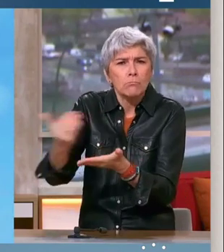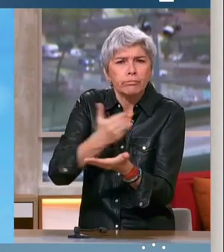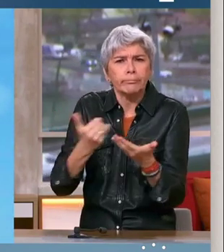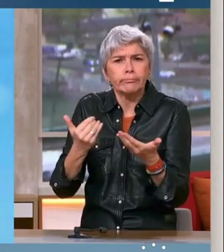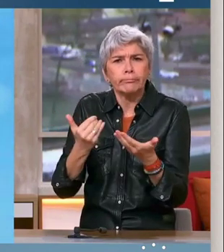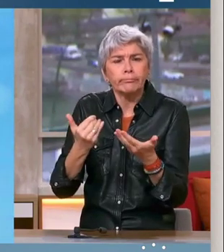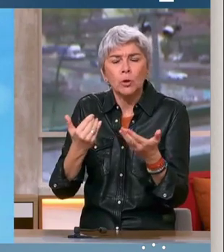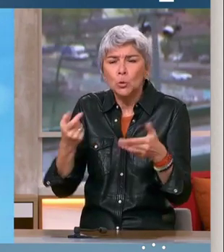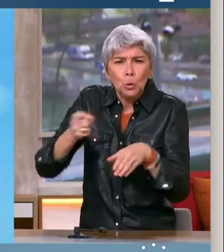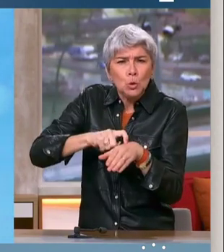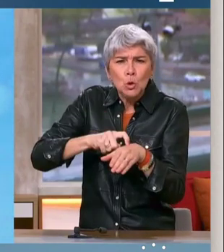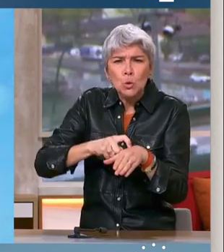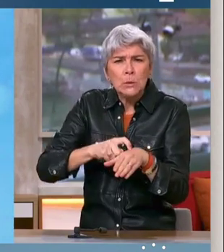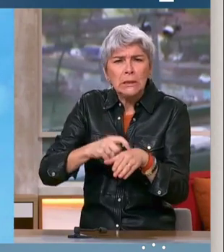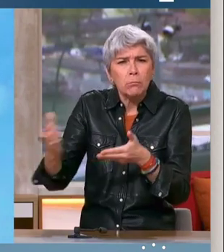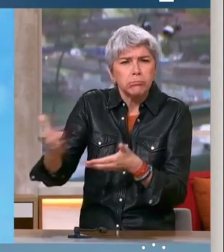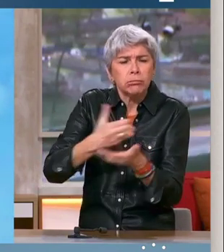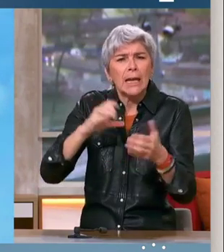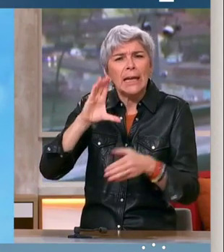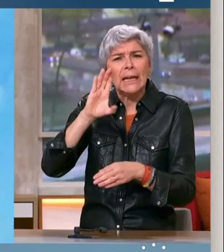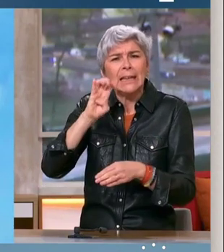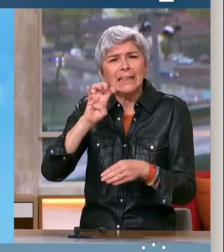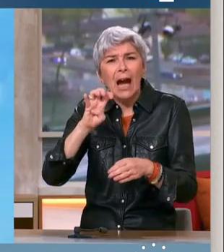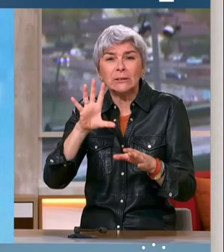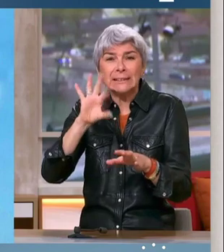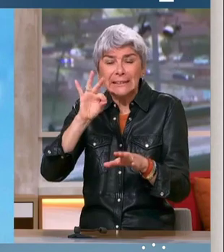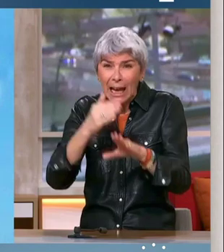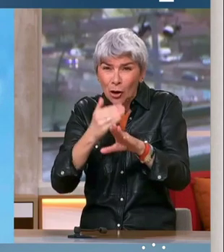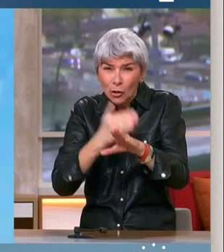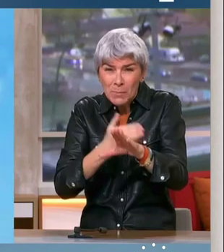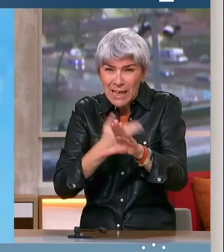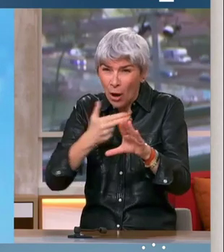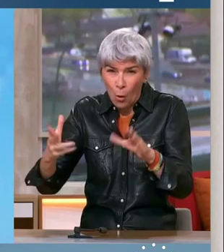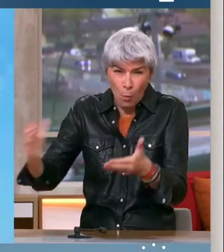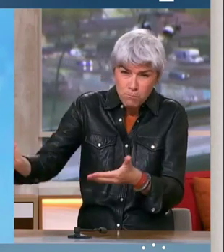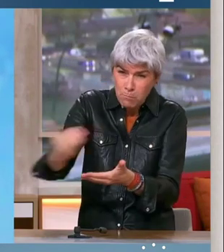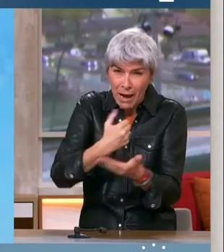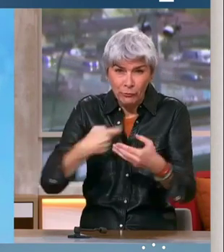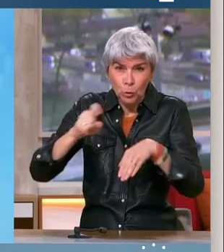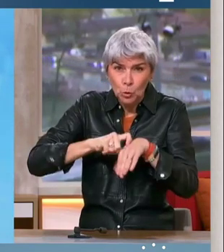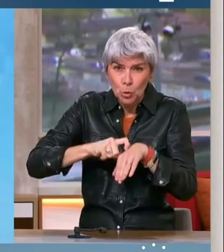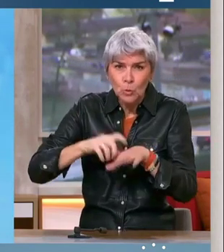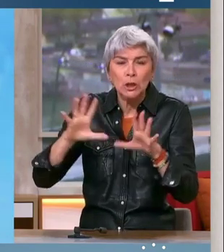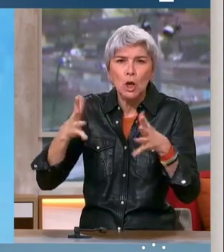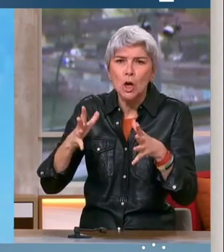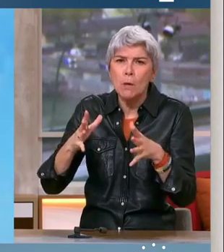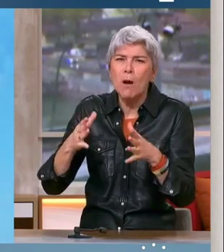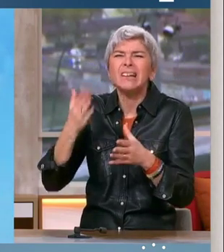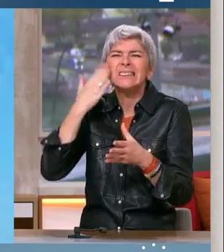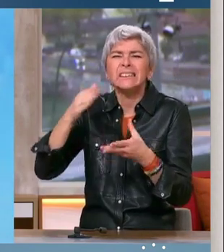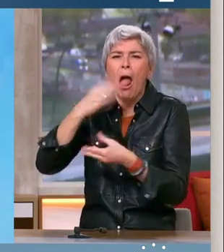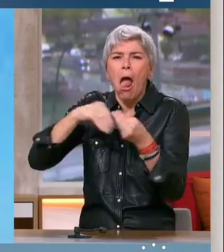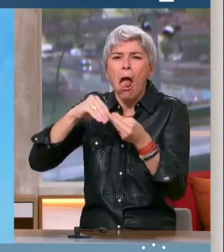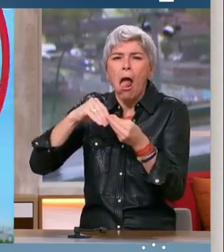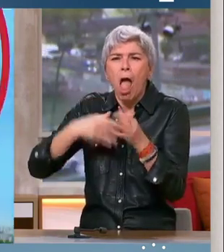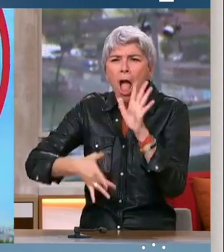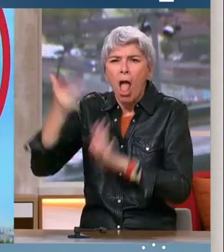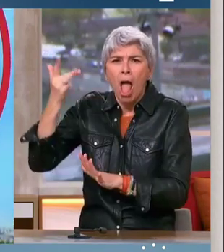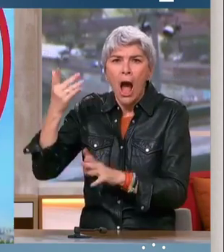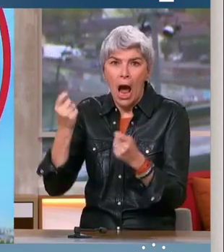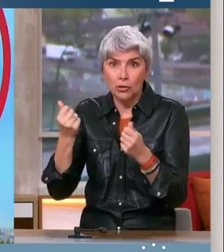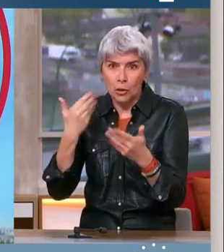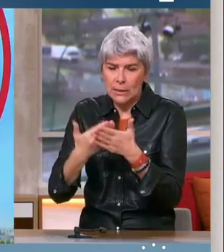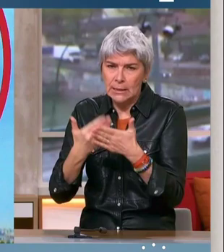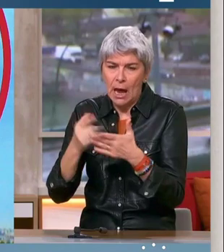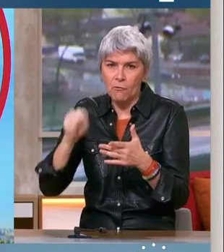suite dans les caisses de l'État 40 à 50 milliards d'euros. Tout de suite. Et notamment en nous attaquant à la fraude et à l'évasion fiscale. Vous avez vu que